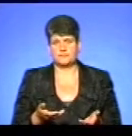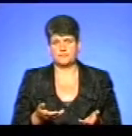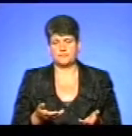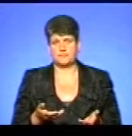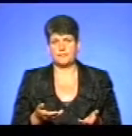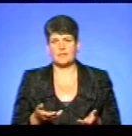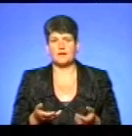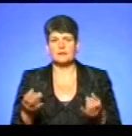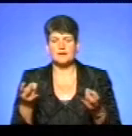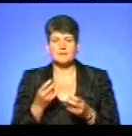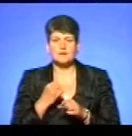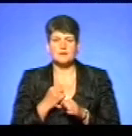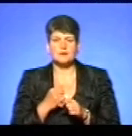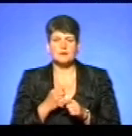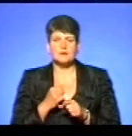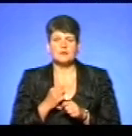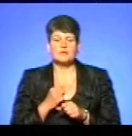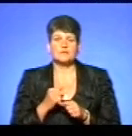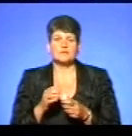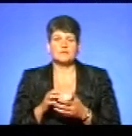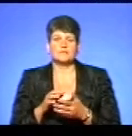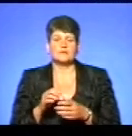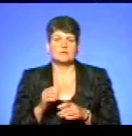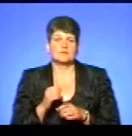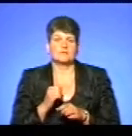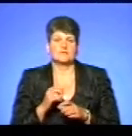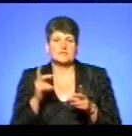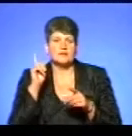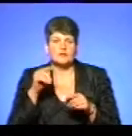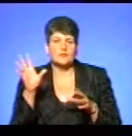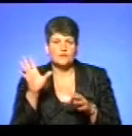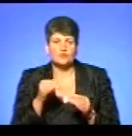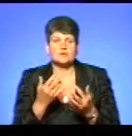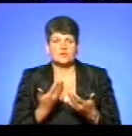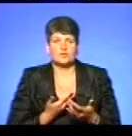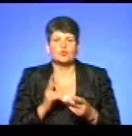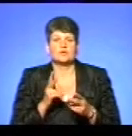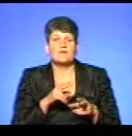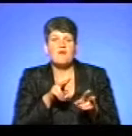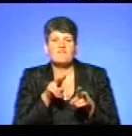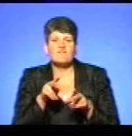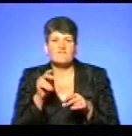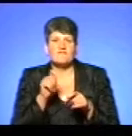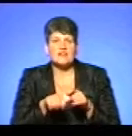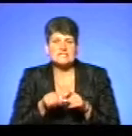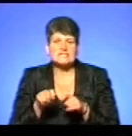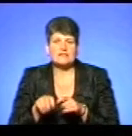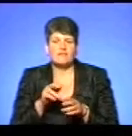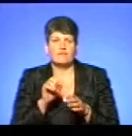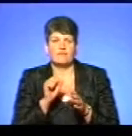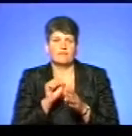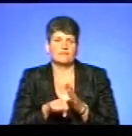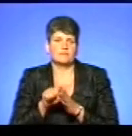тут треба зробити депопуляцію повністю, тоді всі дослідити, щоб знати, яка ситуація. Чи потрібні для цього дозволи? Хто має цим за все відповідати? Депопуляція, таке як